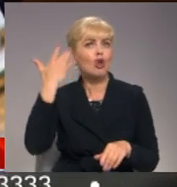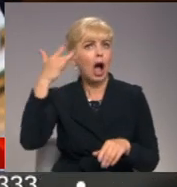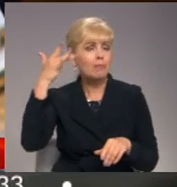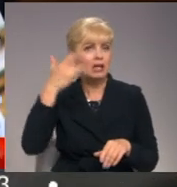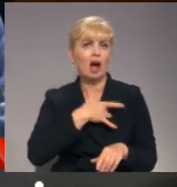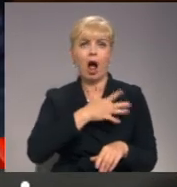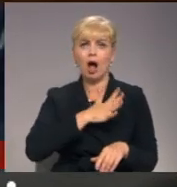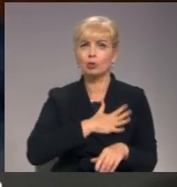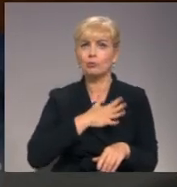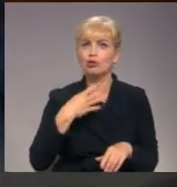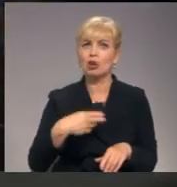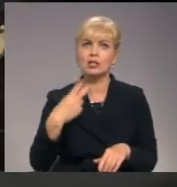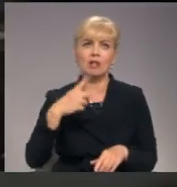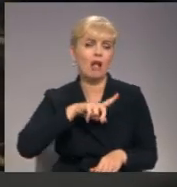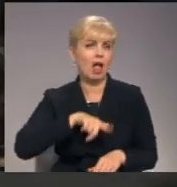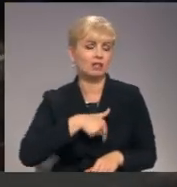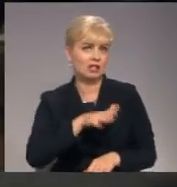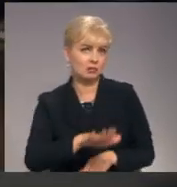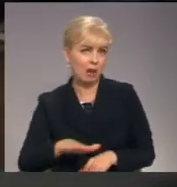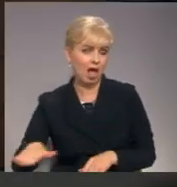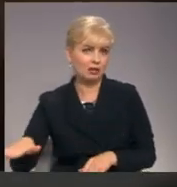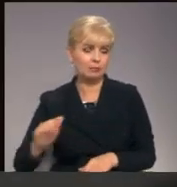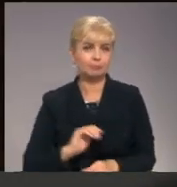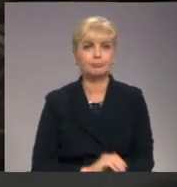valstīm adoptēti 42 Latvijas bērni.